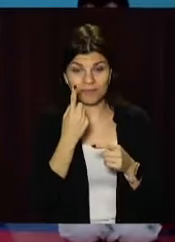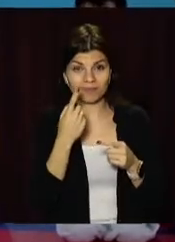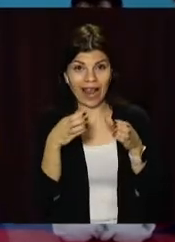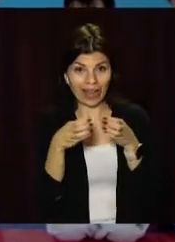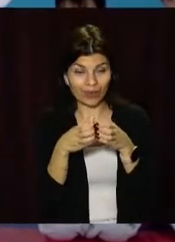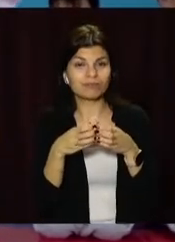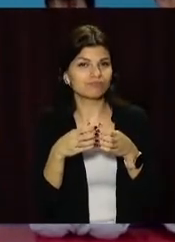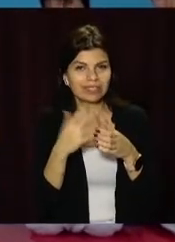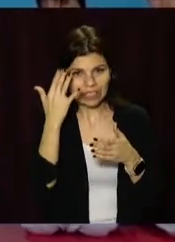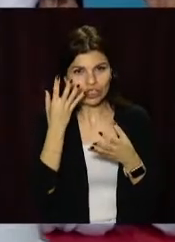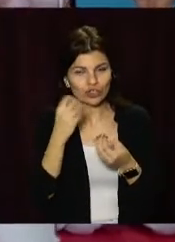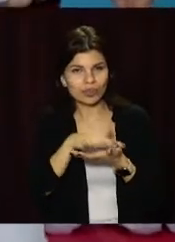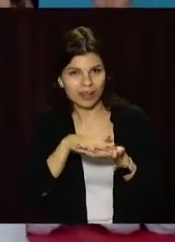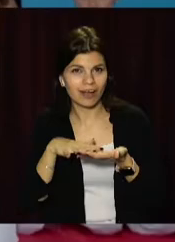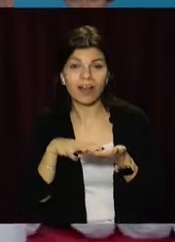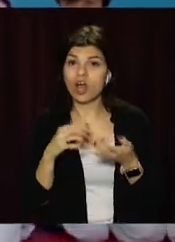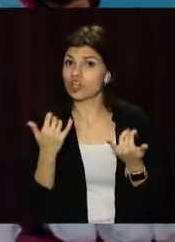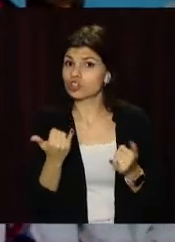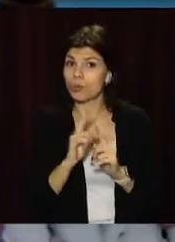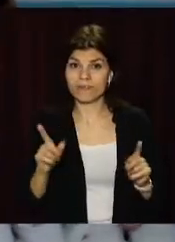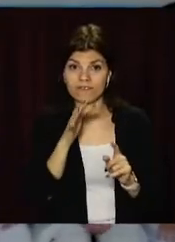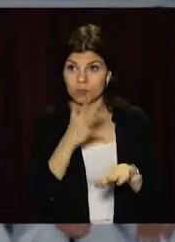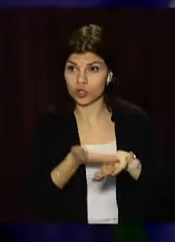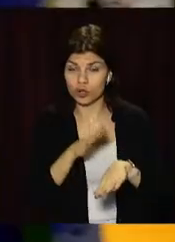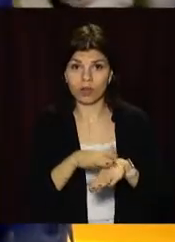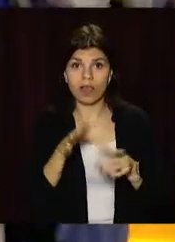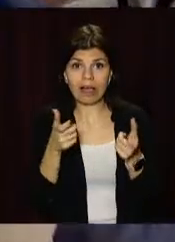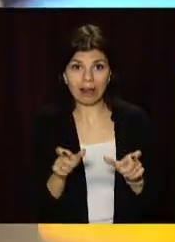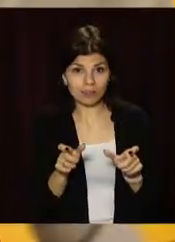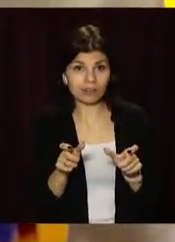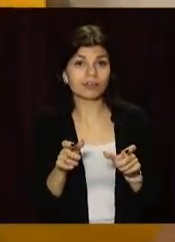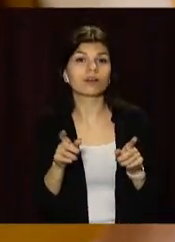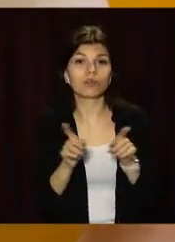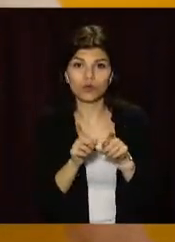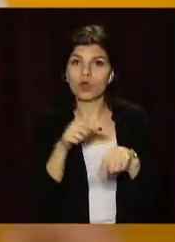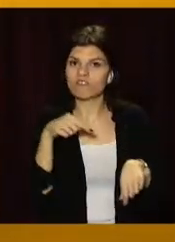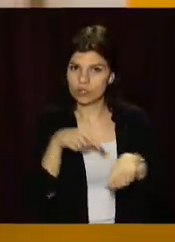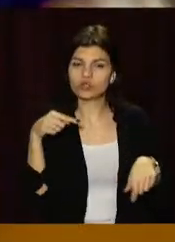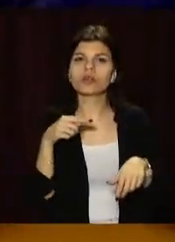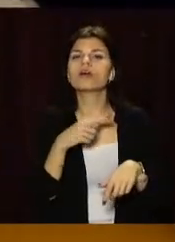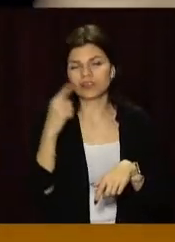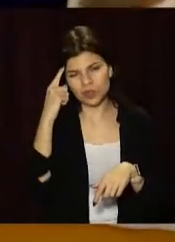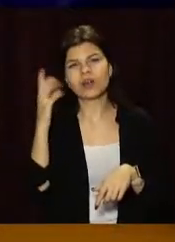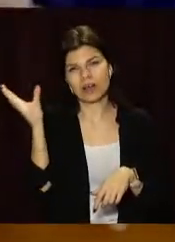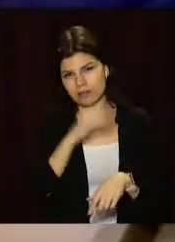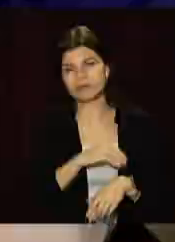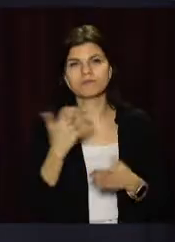більше зараз, після досвіду складних тренувань та підготовки спортсменів в умовах карантину, відчувають – зможуть все.